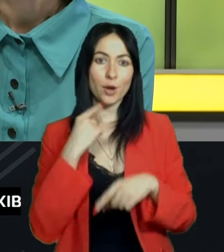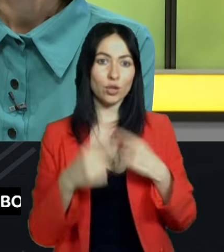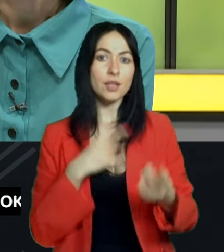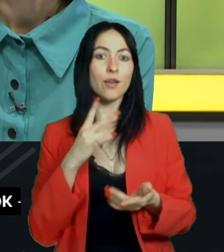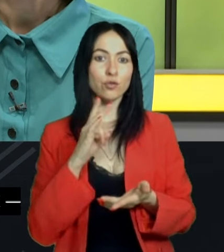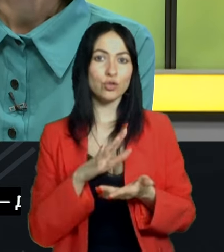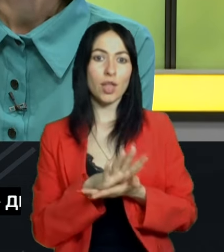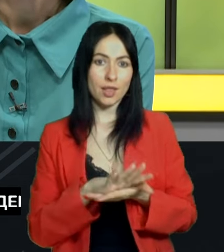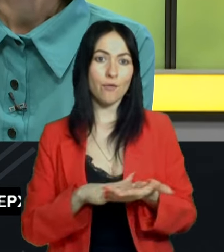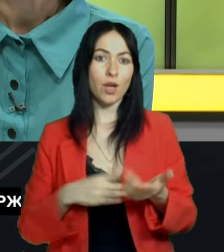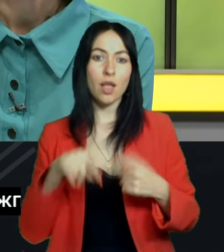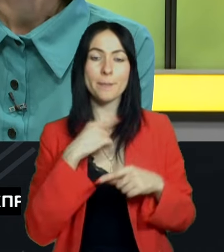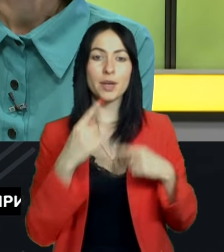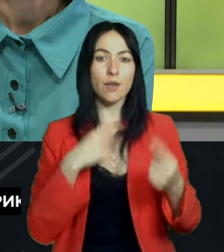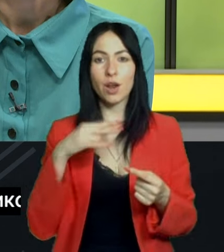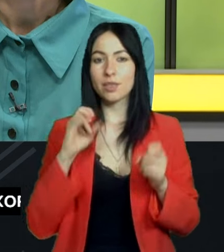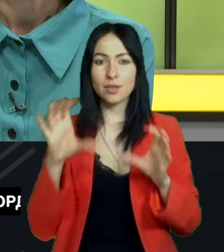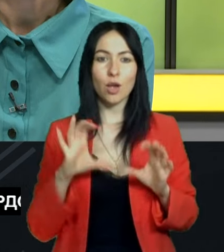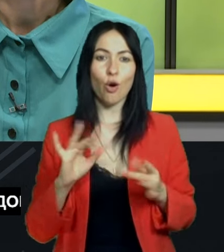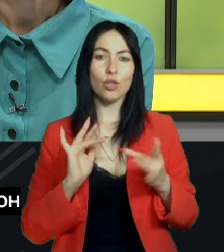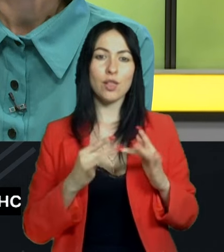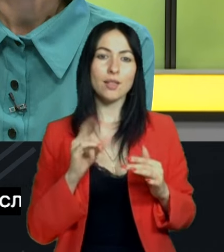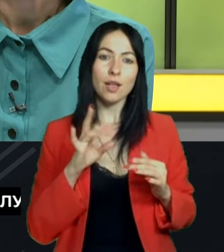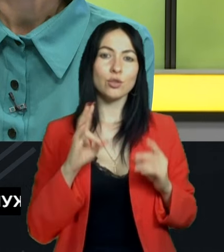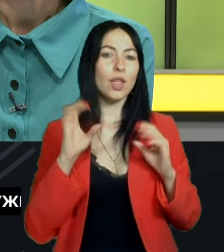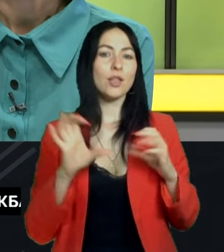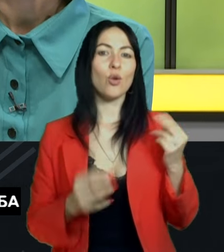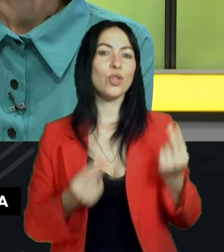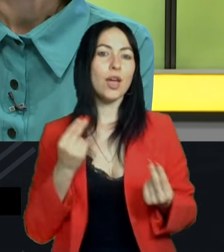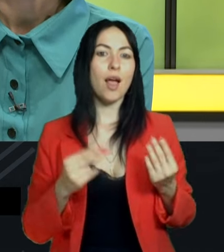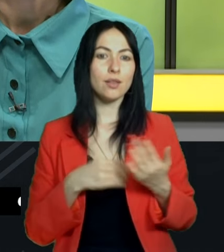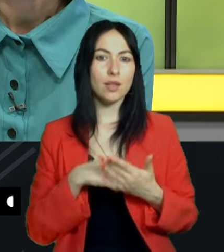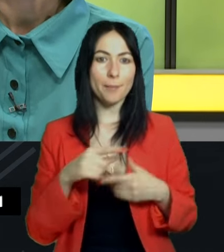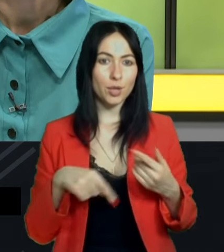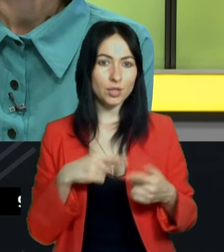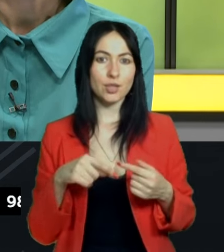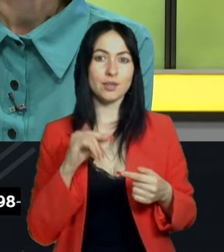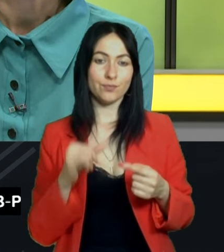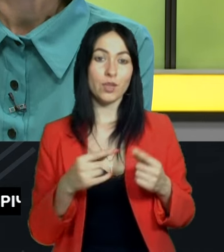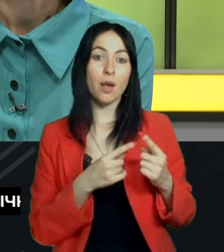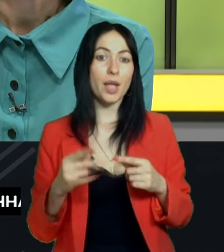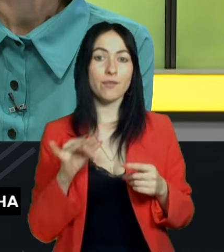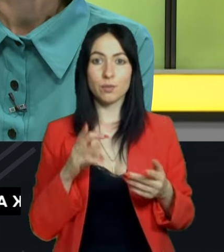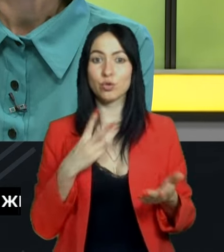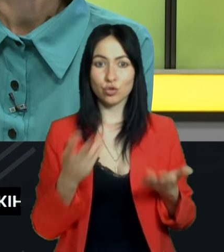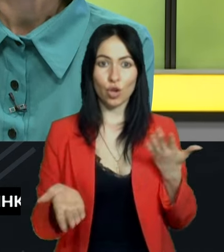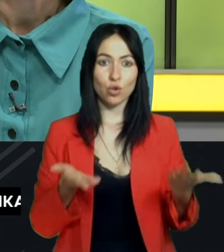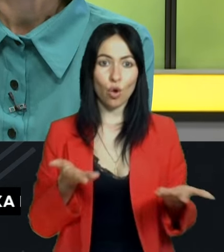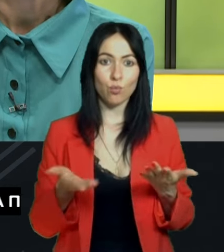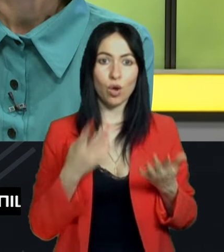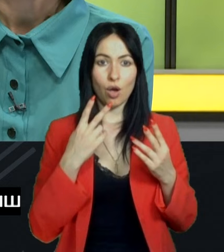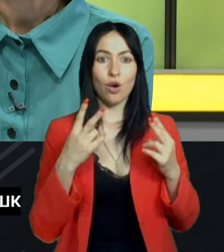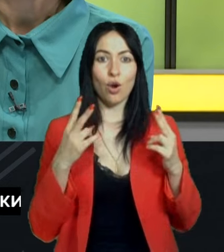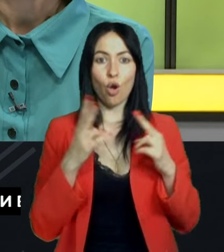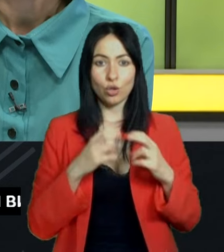незаконні онлайн-казіно, на незаконний гральний бізнес, і певним чином розслідували